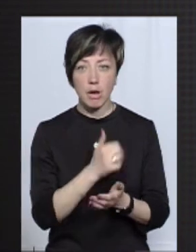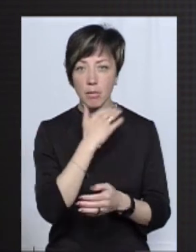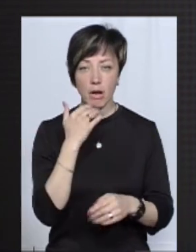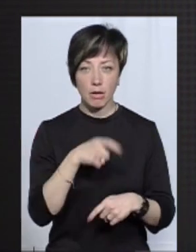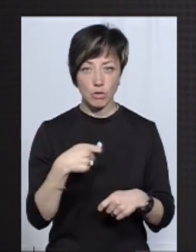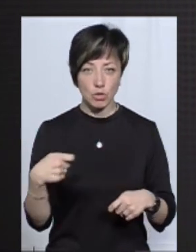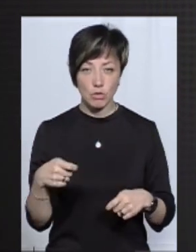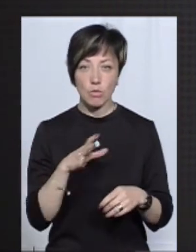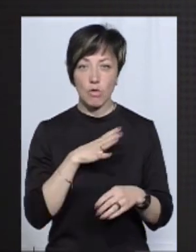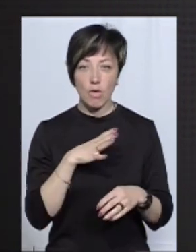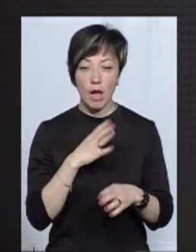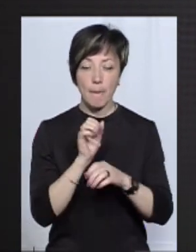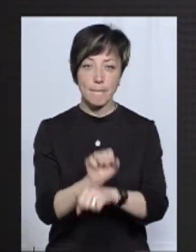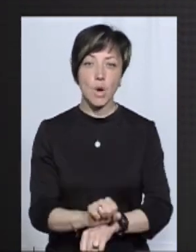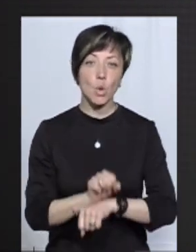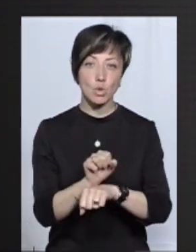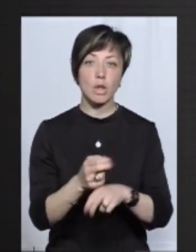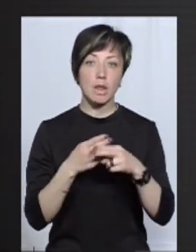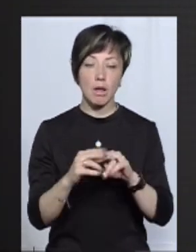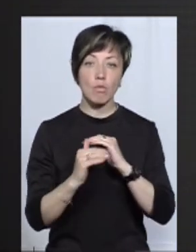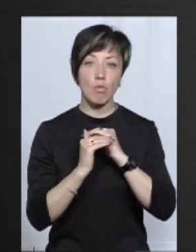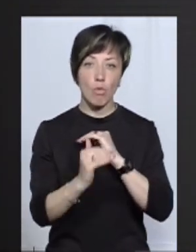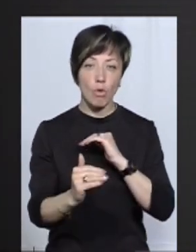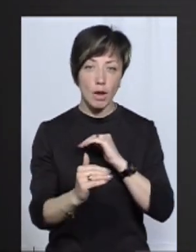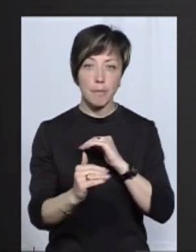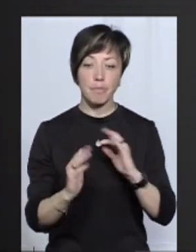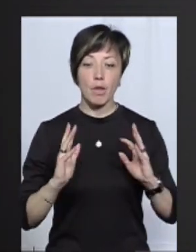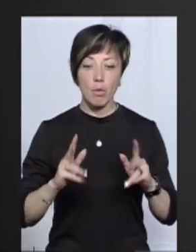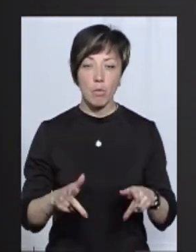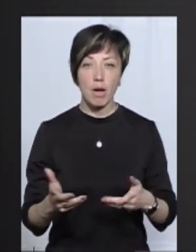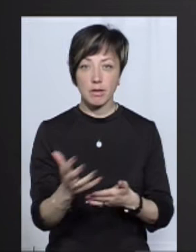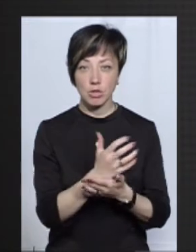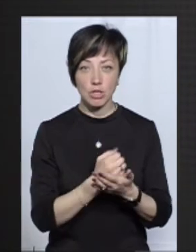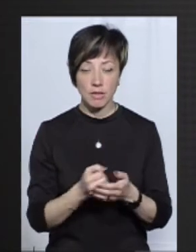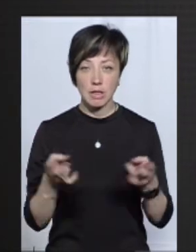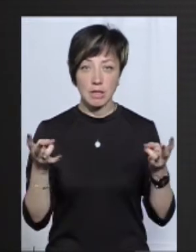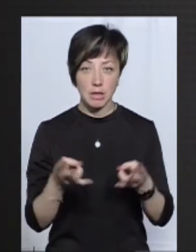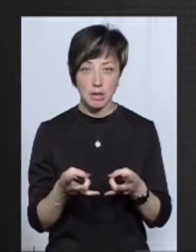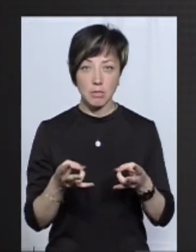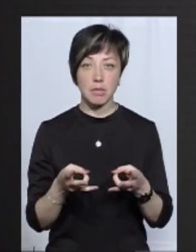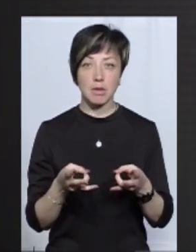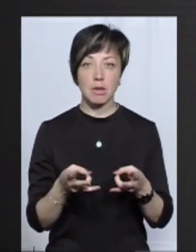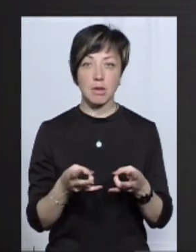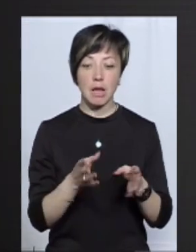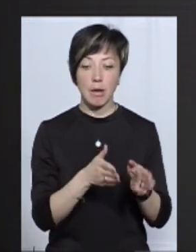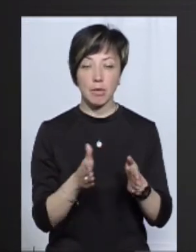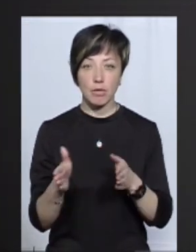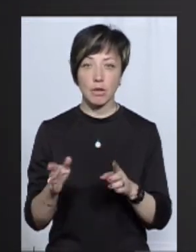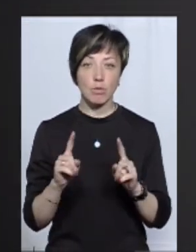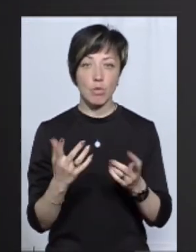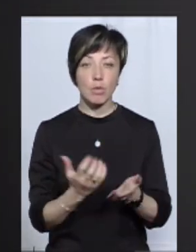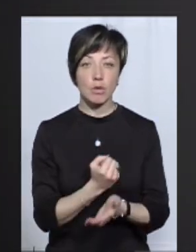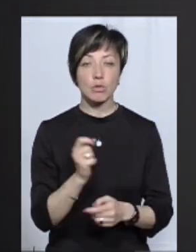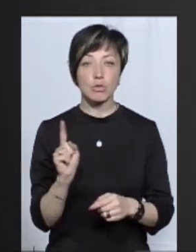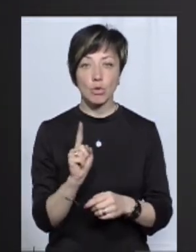часу. Буває, що просто є техніка в полі, комбайн під час гнив. Тому теж тут якось треба регламентувати, тому що виходить,